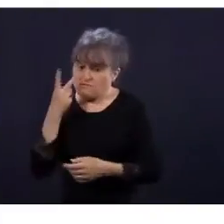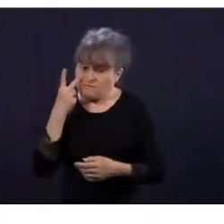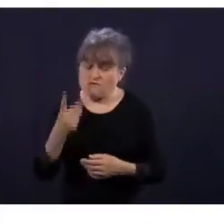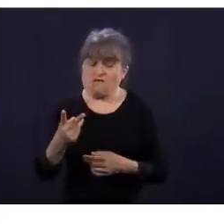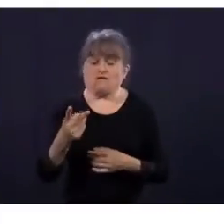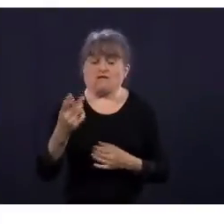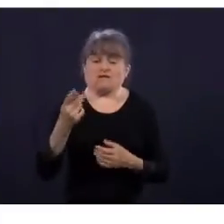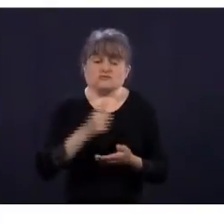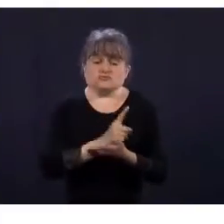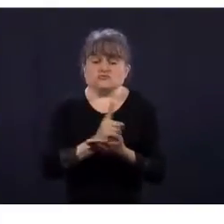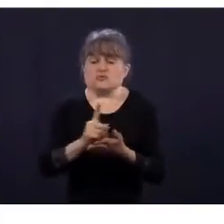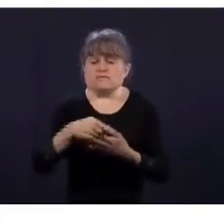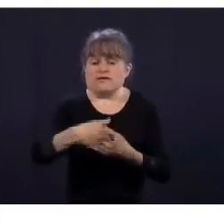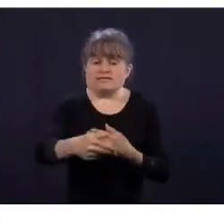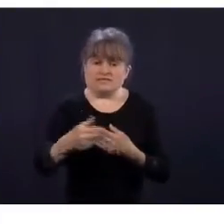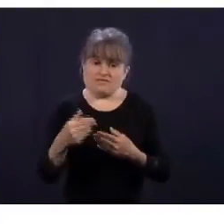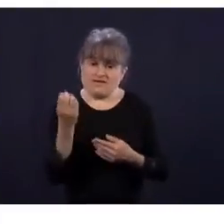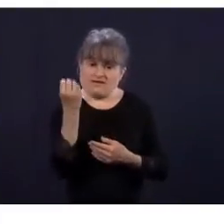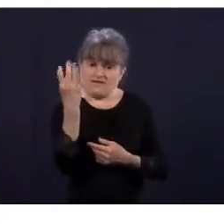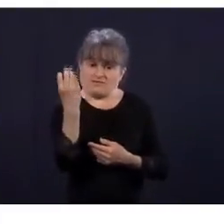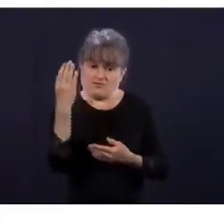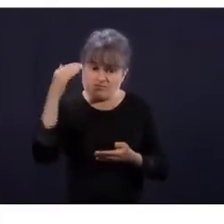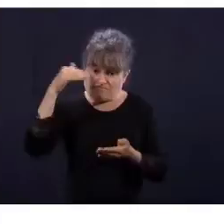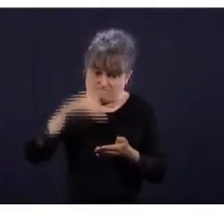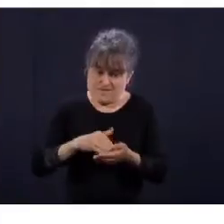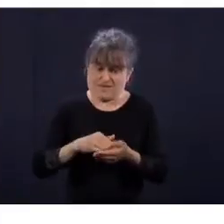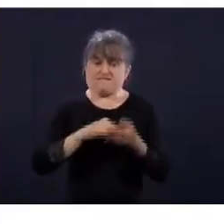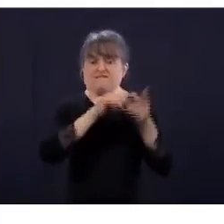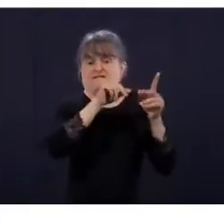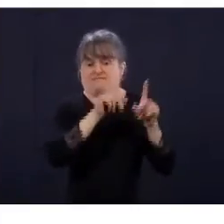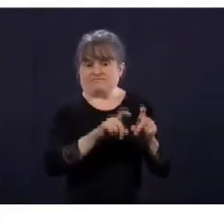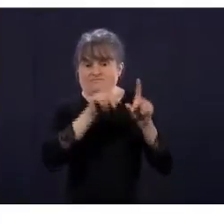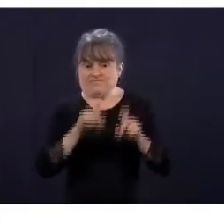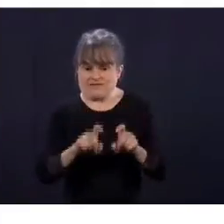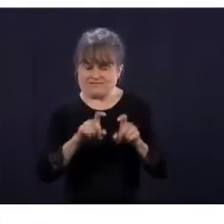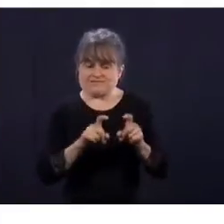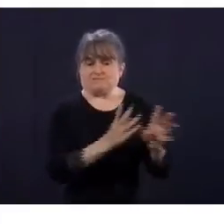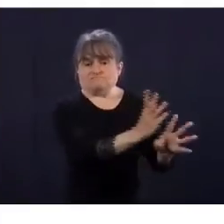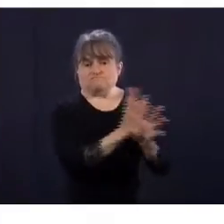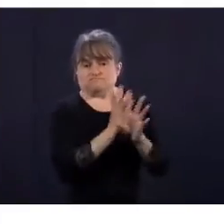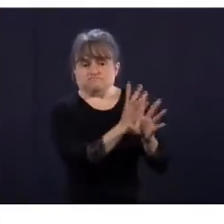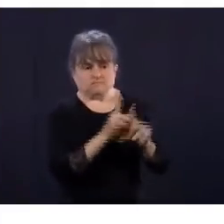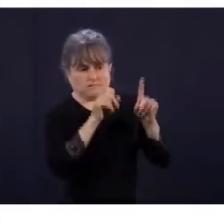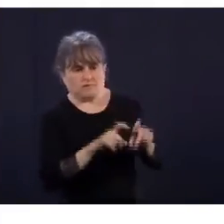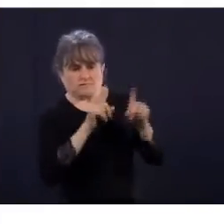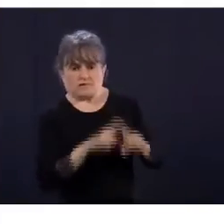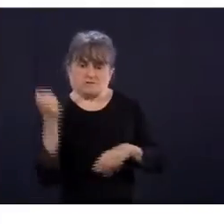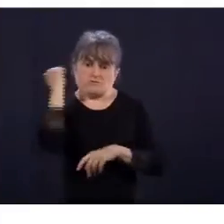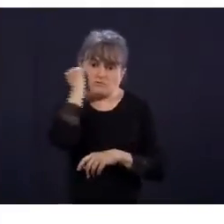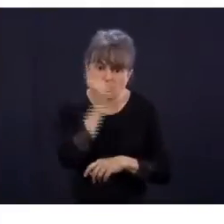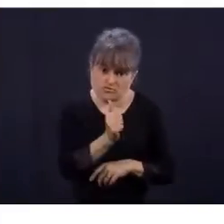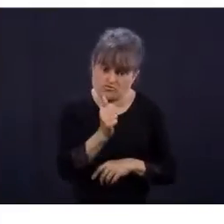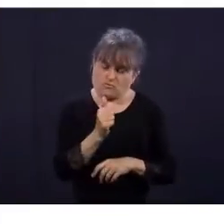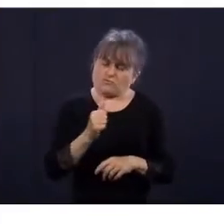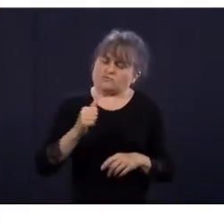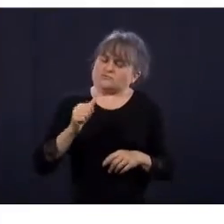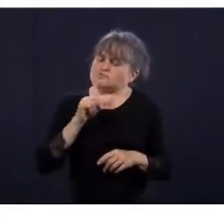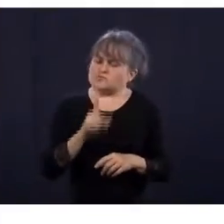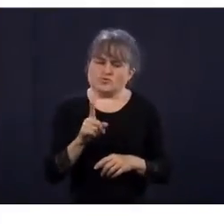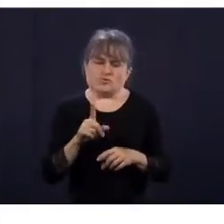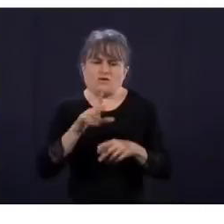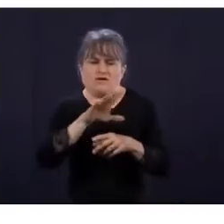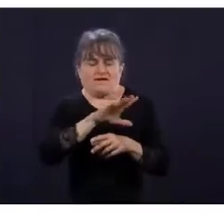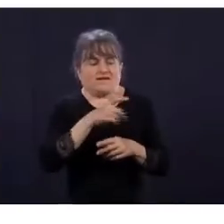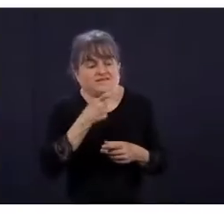-19 sont déclarés au Québec. C'est compliqué de savoir exactement quels sont ceux qui sont déclarés en Ontario.